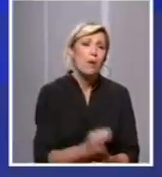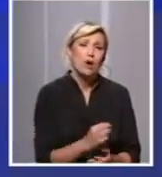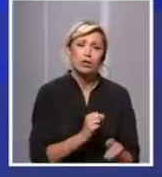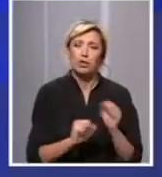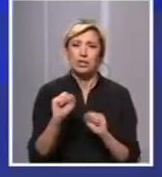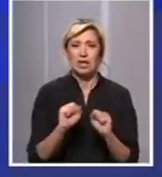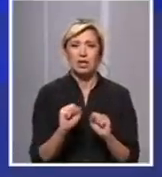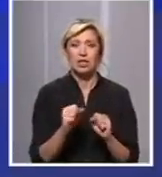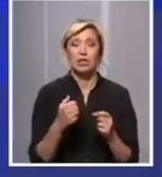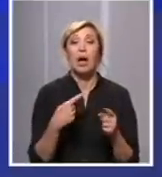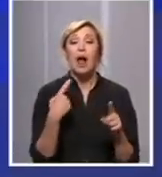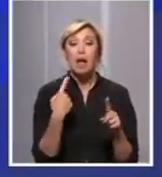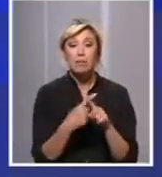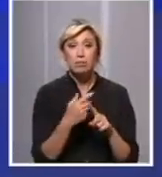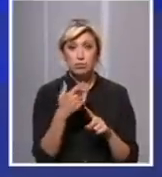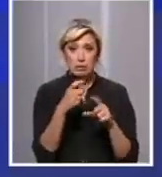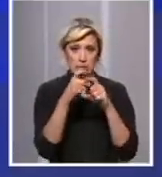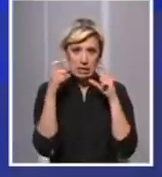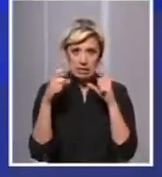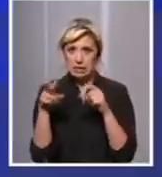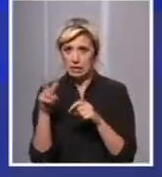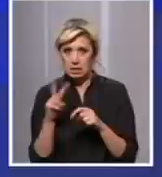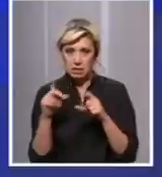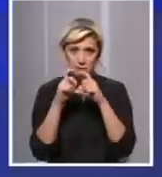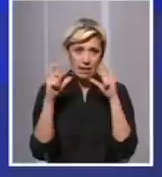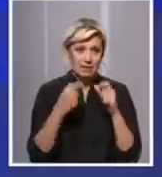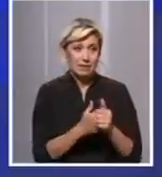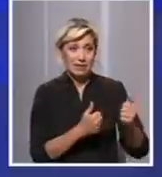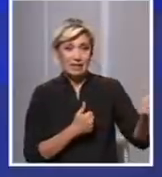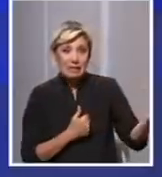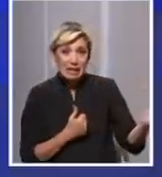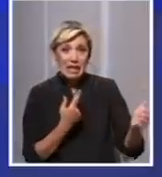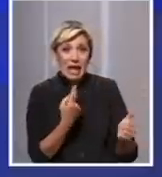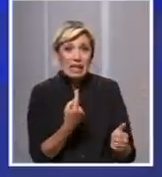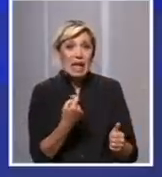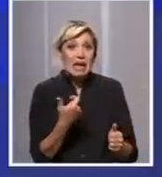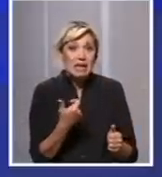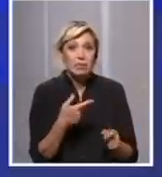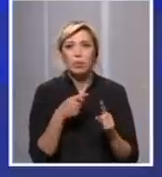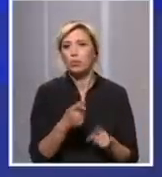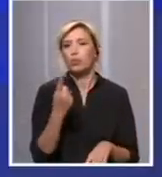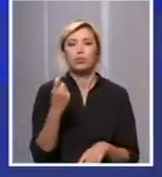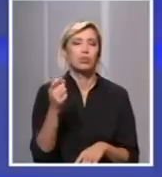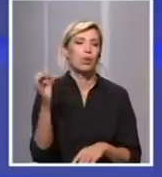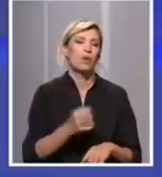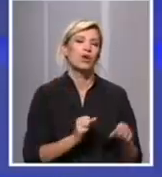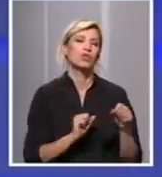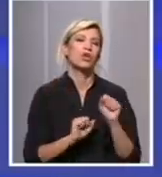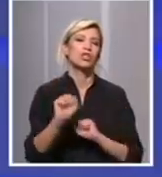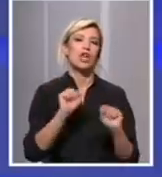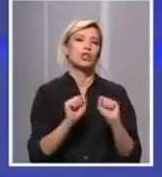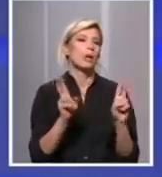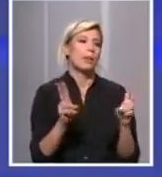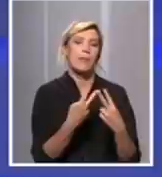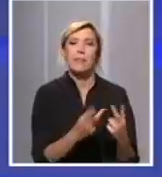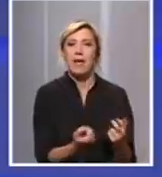udaljimo na bezbednu razdeljenu koja je najmanje 1 metar, onda je tu zaštita 100%. Znači vidimo nije ništa